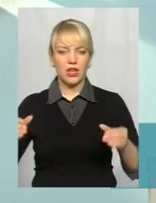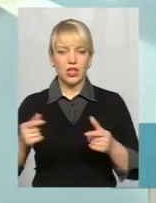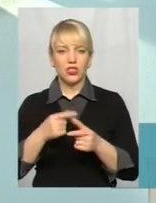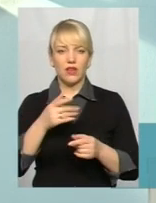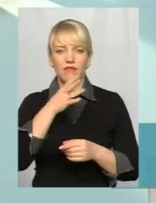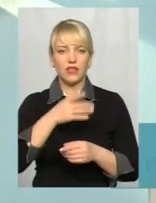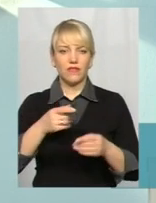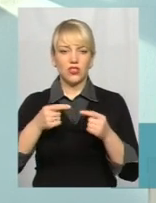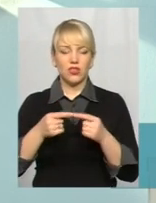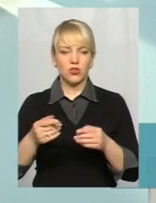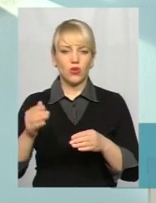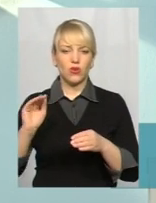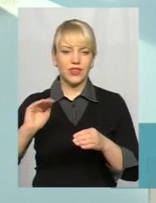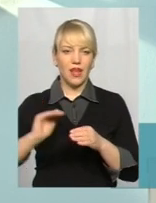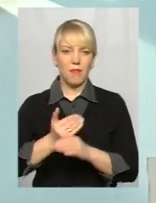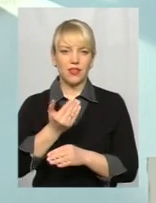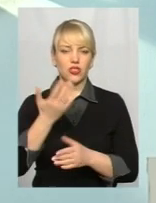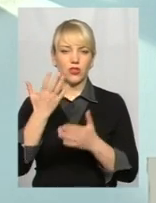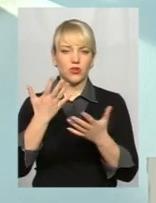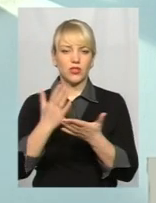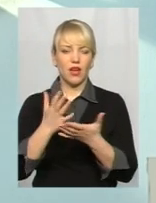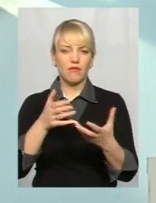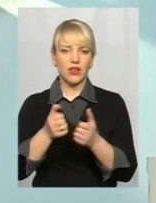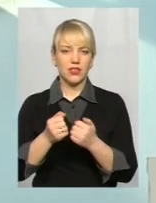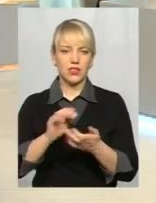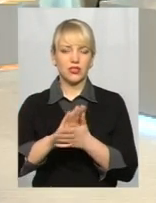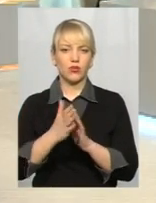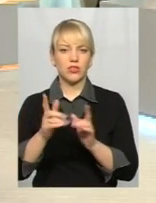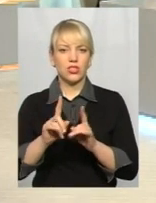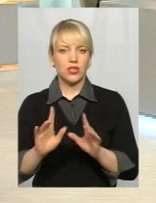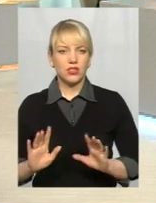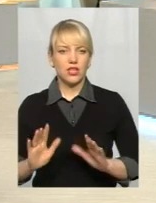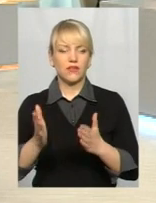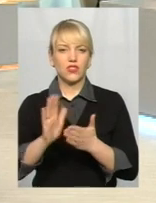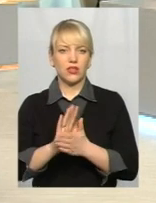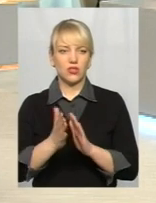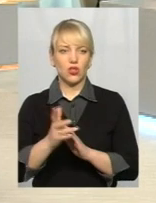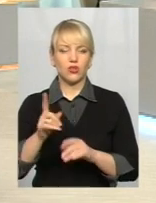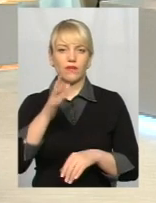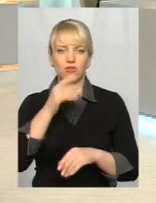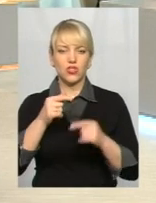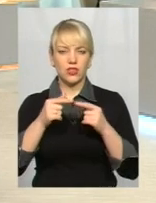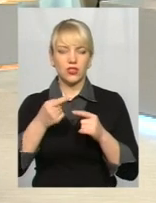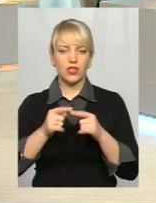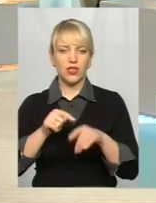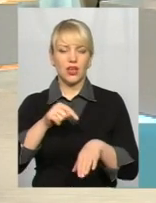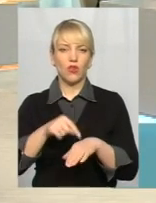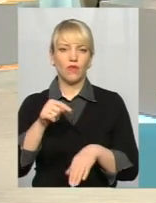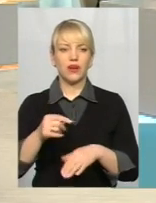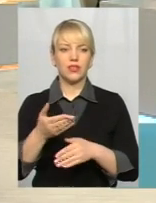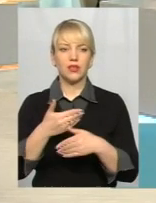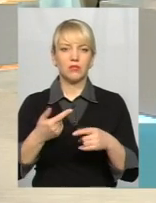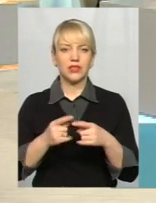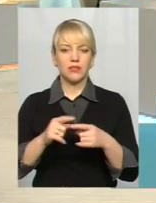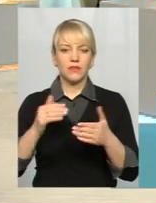демонтажу, якщо пройшла якась аварійна ситуація, чи надзвичайна ситуація якась була, для того, щоб вчасно на це реагувати. І, відповідно, ми цим